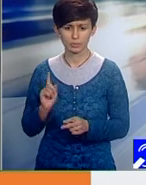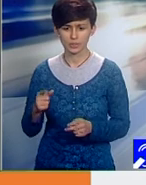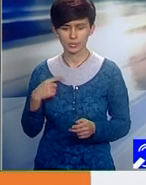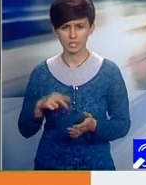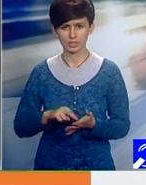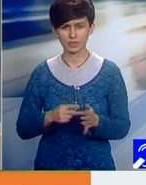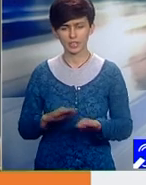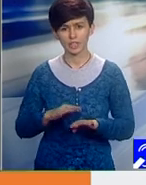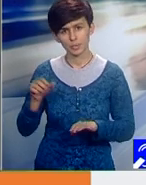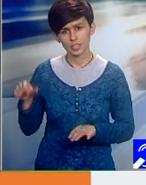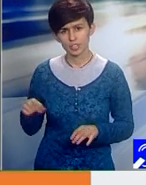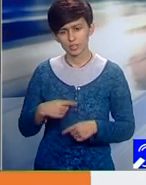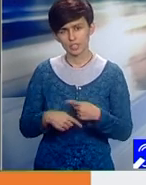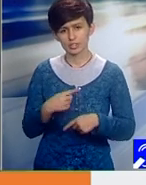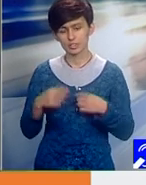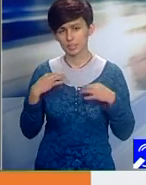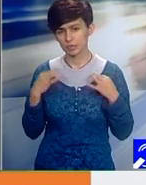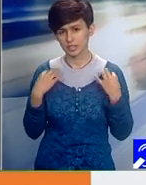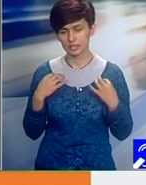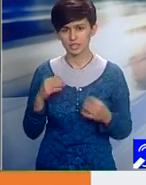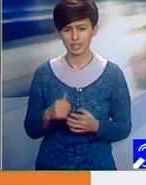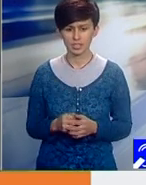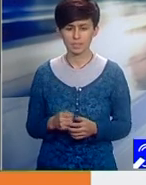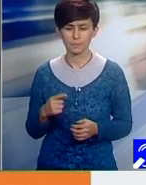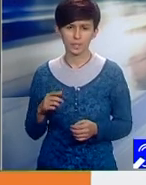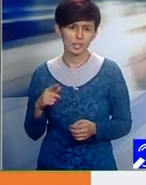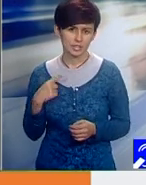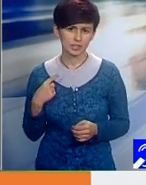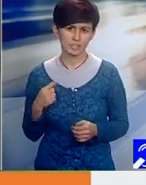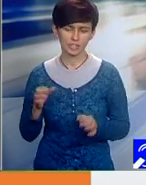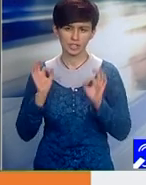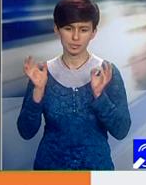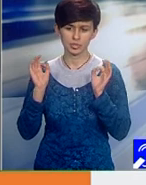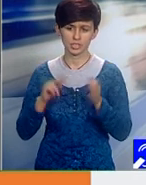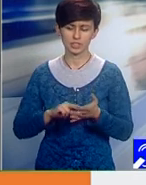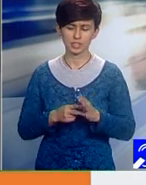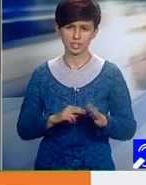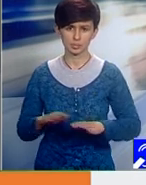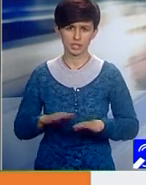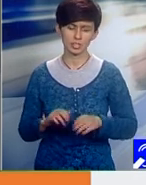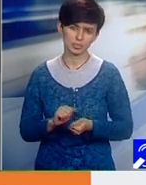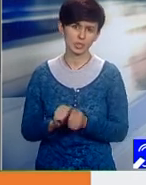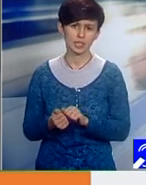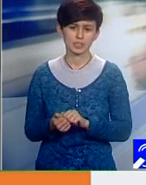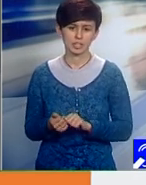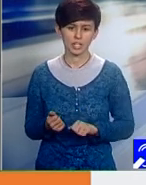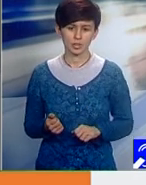sistemul de sănătate? Să aibă specialitatea management sau cu